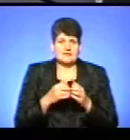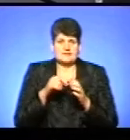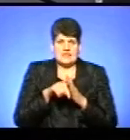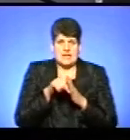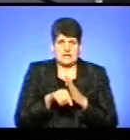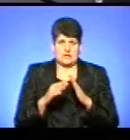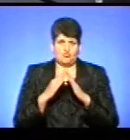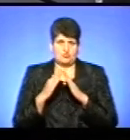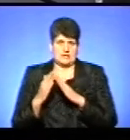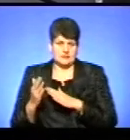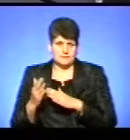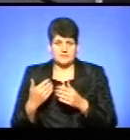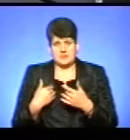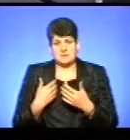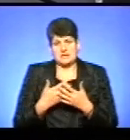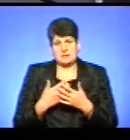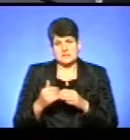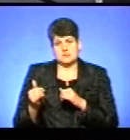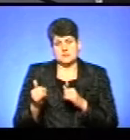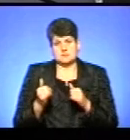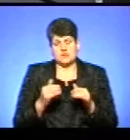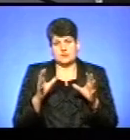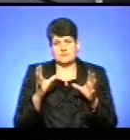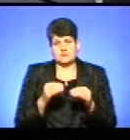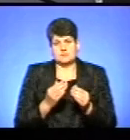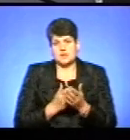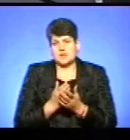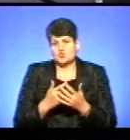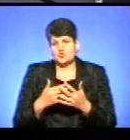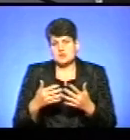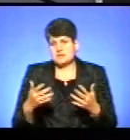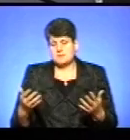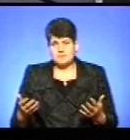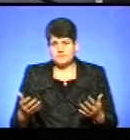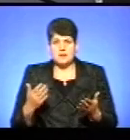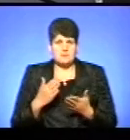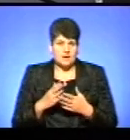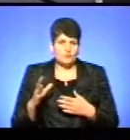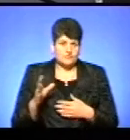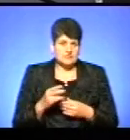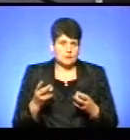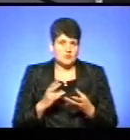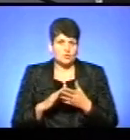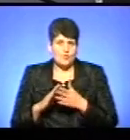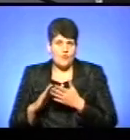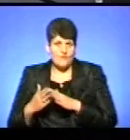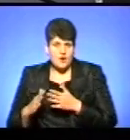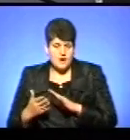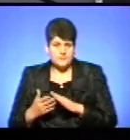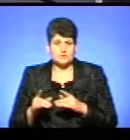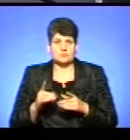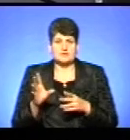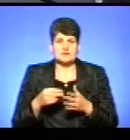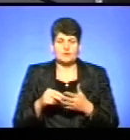будинків. Ми ніби забезпечені повністю всіми ресурсами, маємо всі необхідні договори для того, щоб ці ресурси